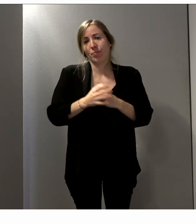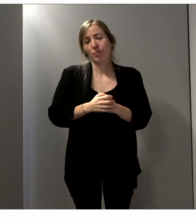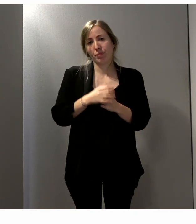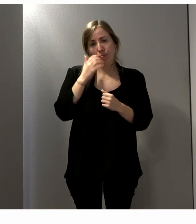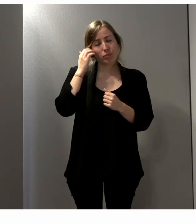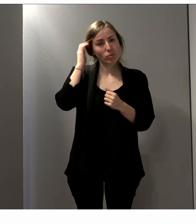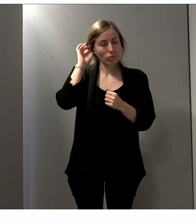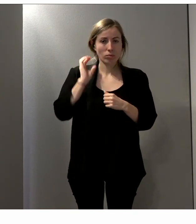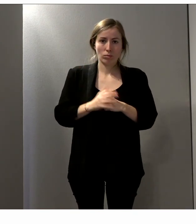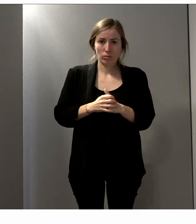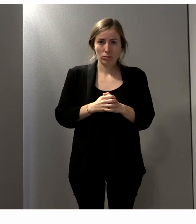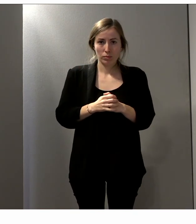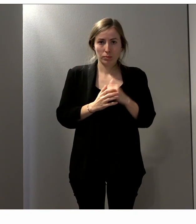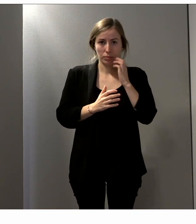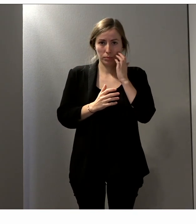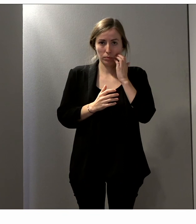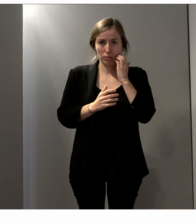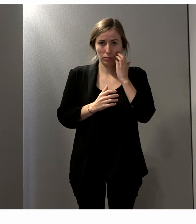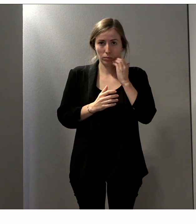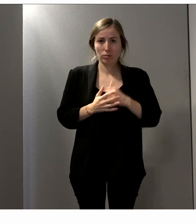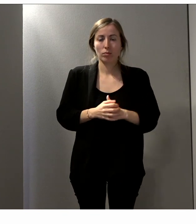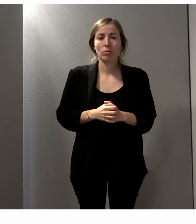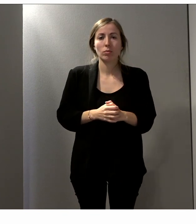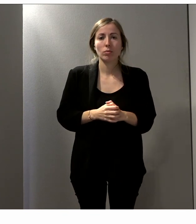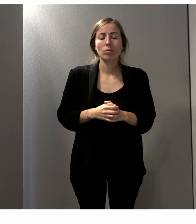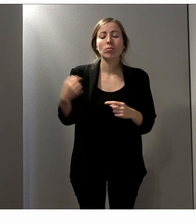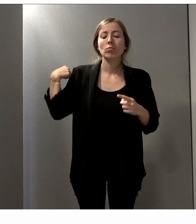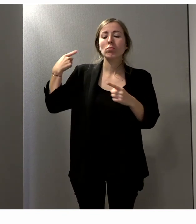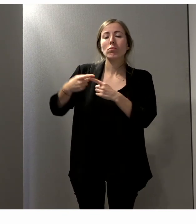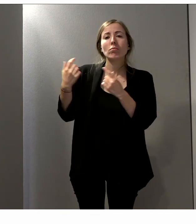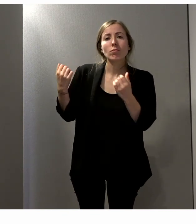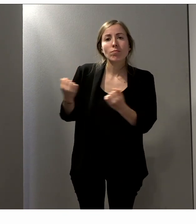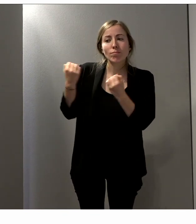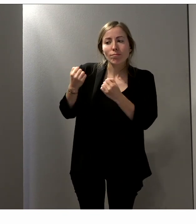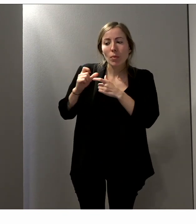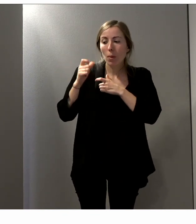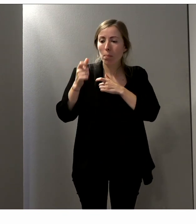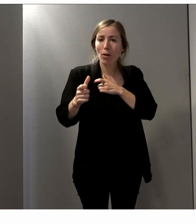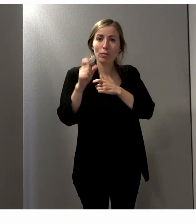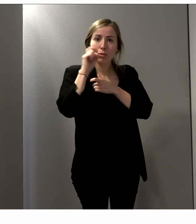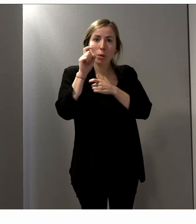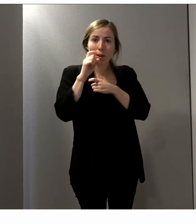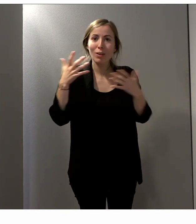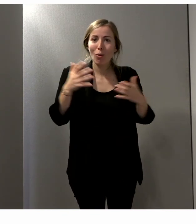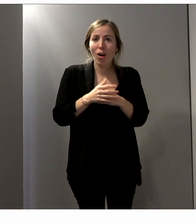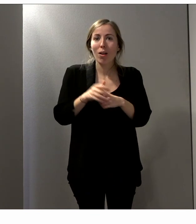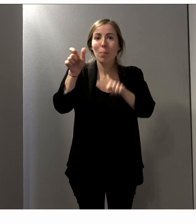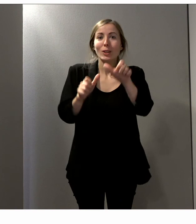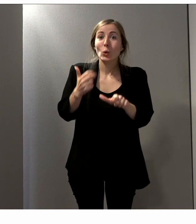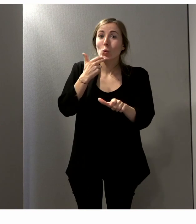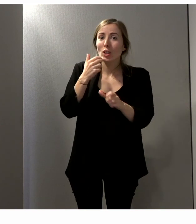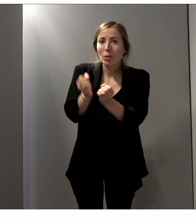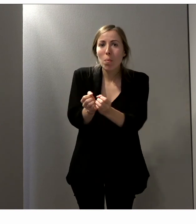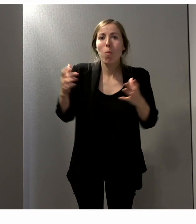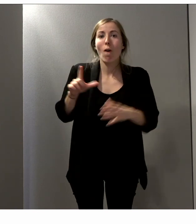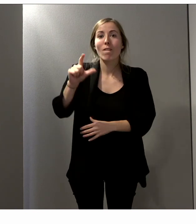On a fait le constat qu'on avait eu, suite à cette campagne, 20% de plus d'usagers qui